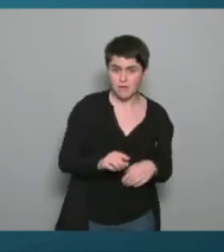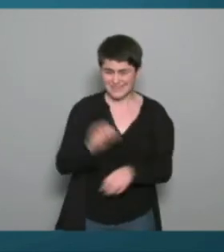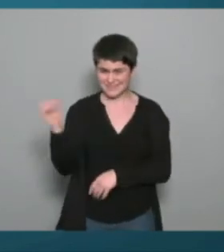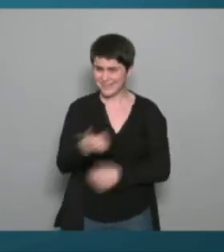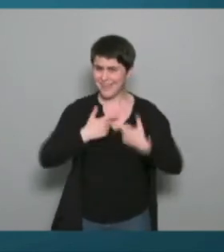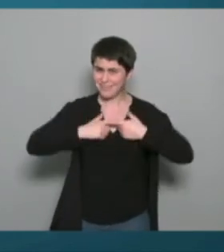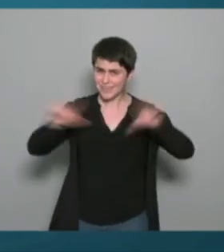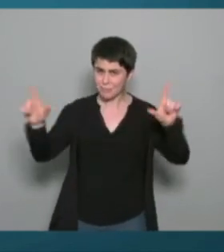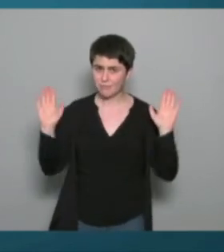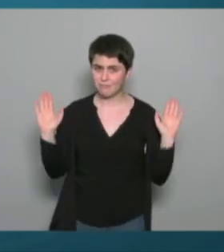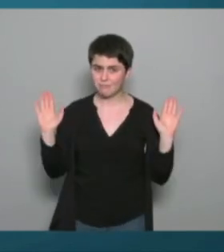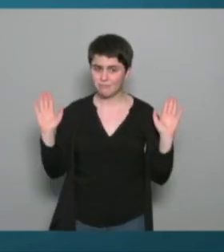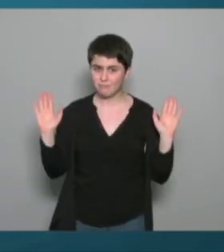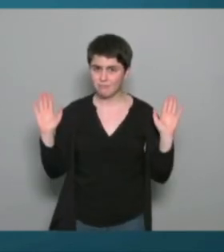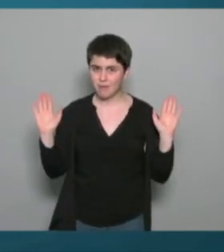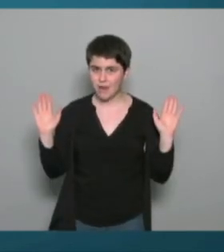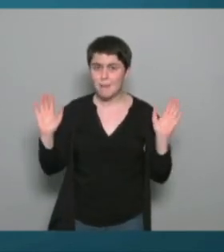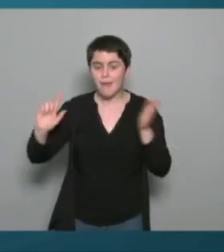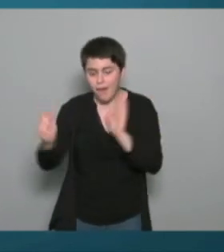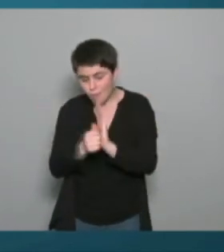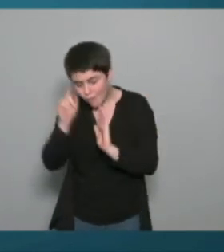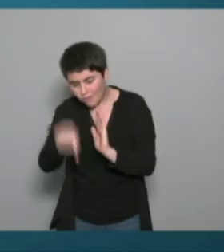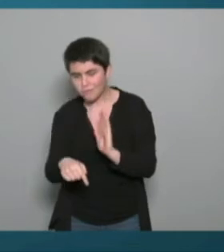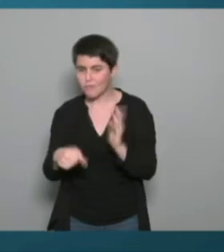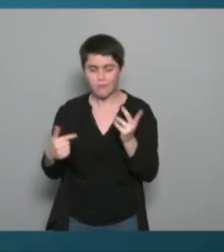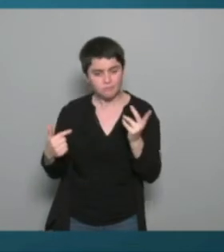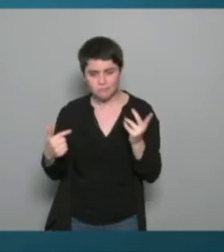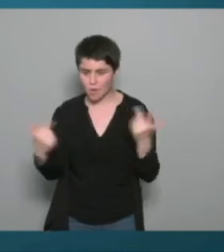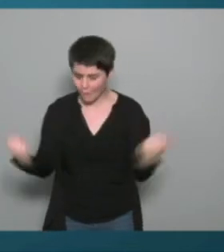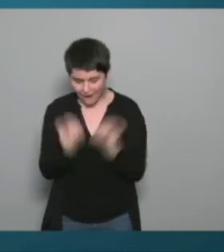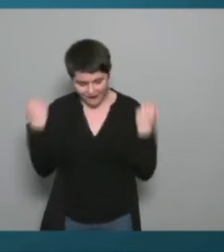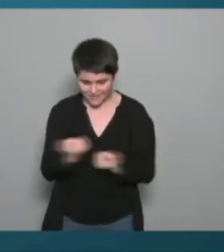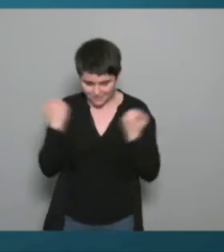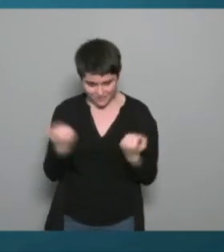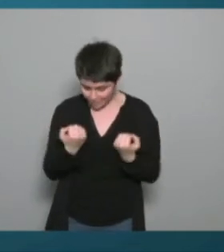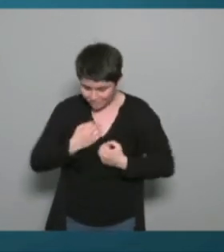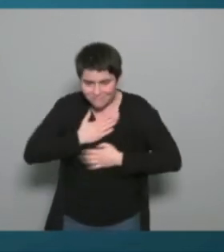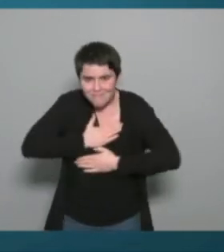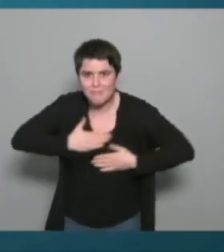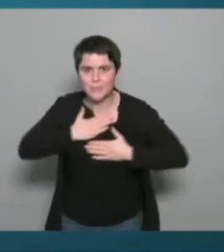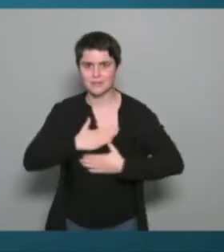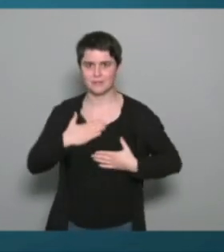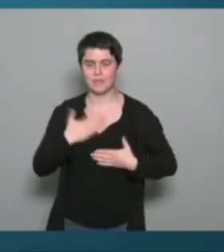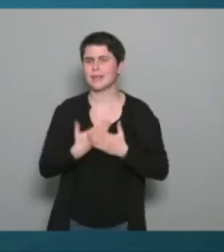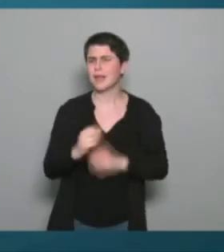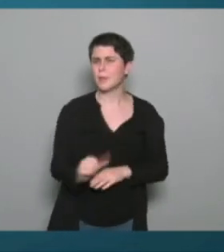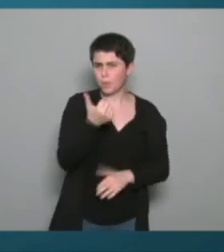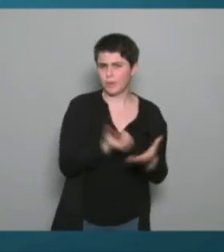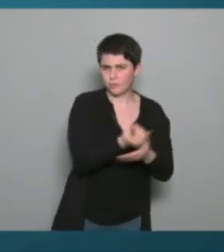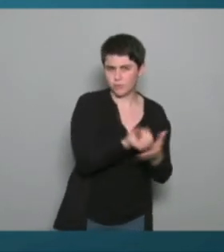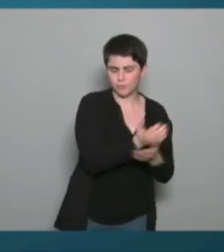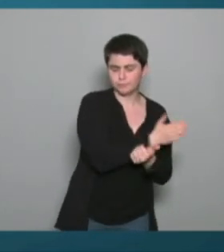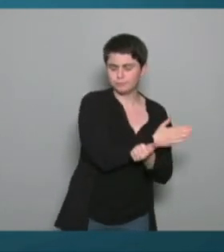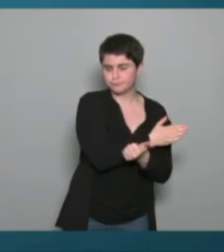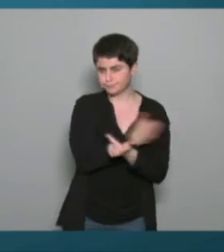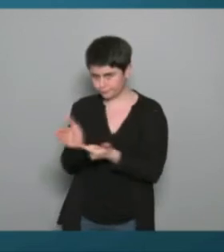de prendre du plaisir à un moment donné en faisant une activité physique ou du sport ça c'est un premier élément deuxième élément c'est qu'effectivement après